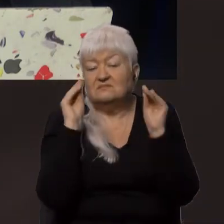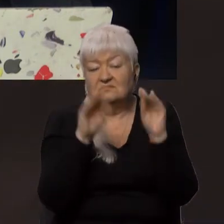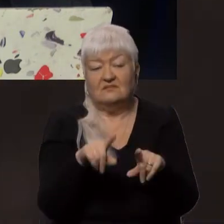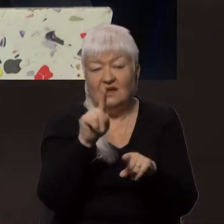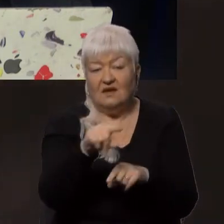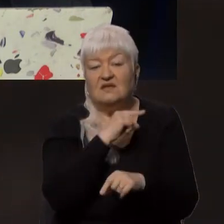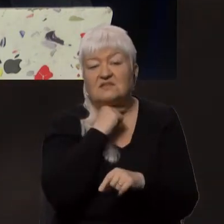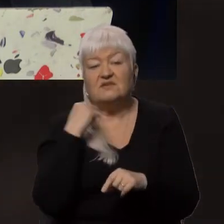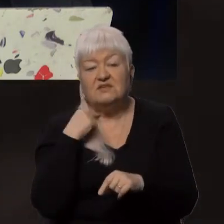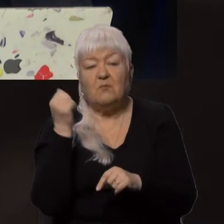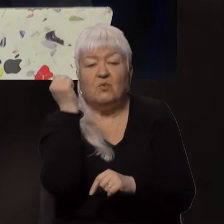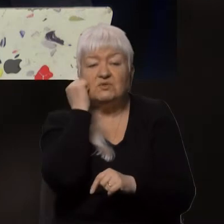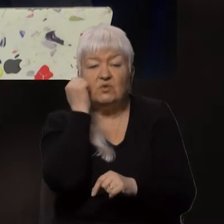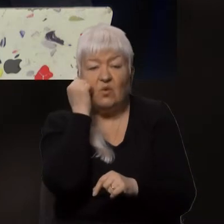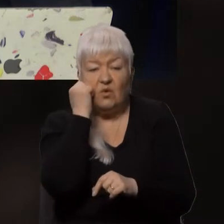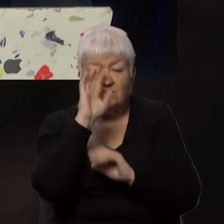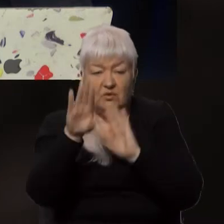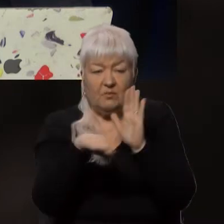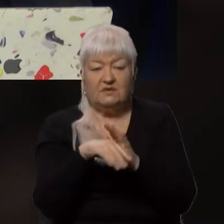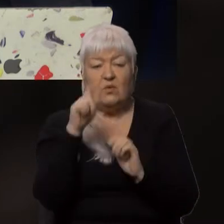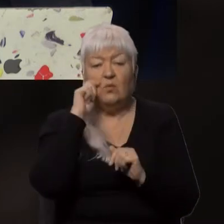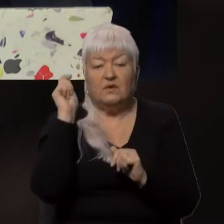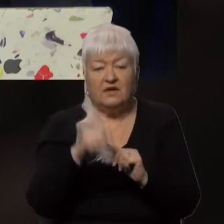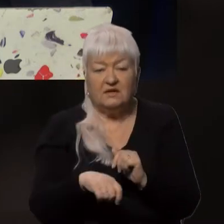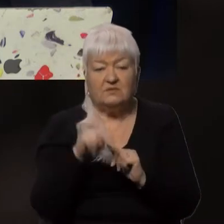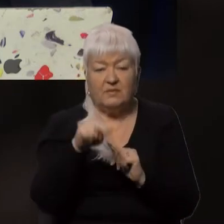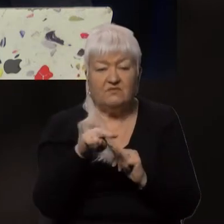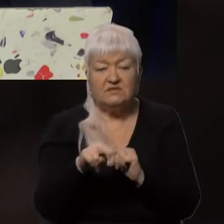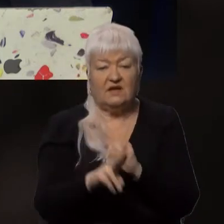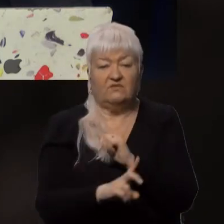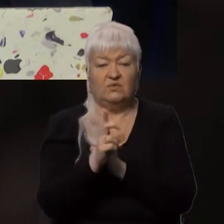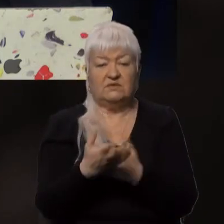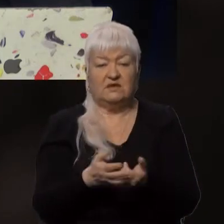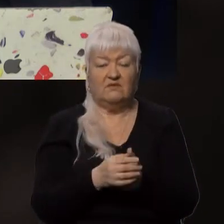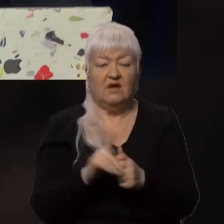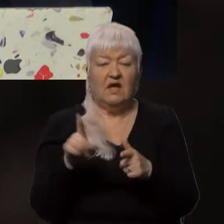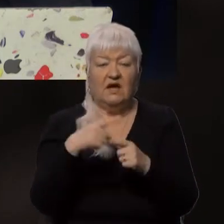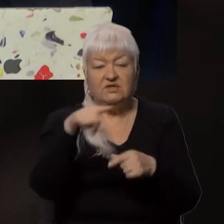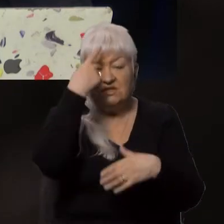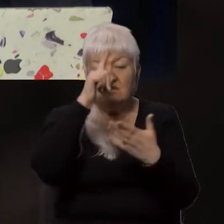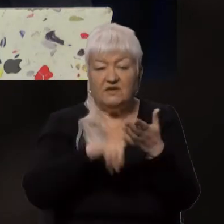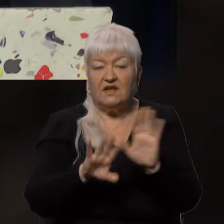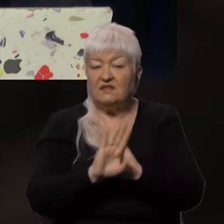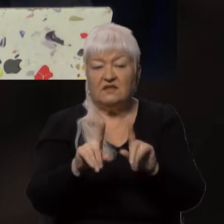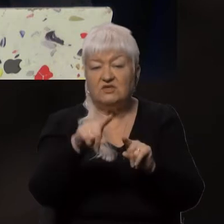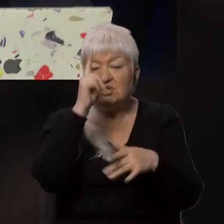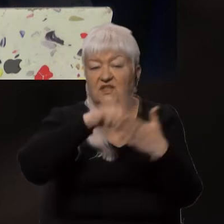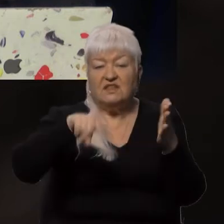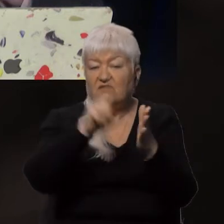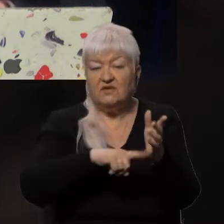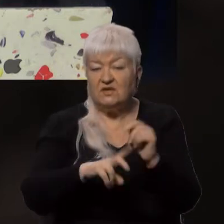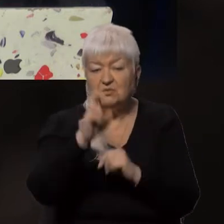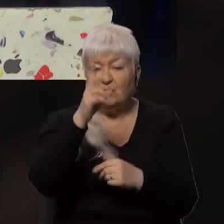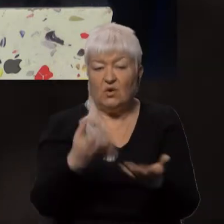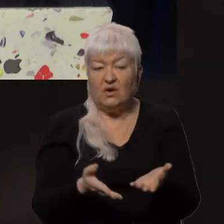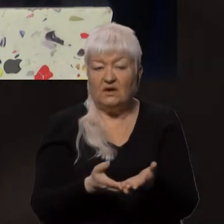московського патріархату, української православної церкви, чи ти вірянин, чи ти взагалі не віриш в Бога. В